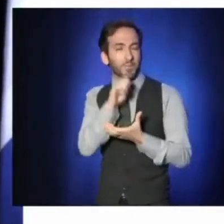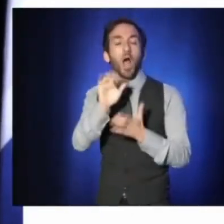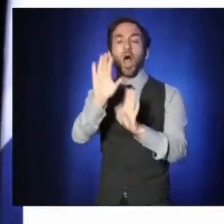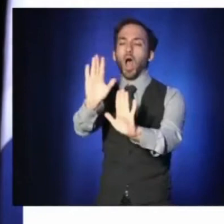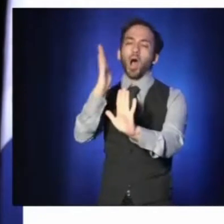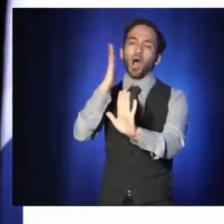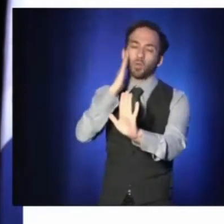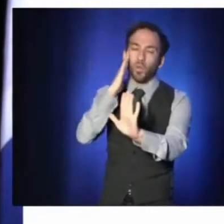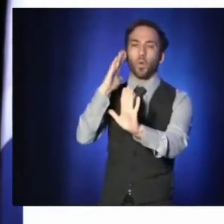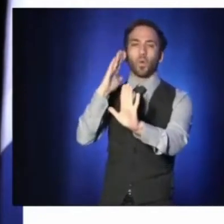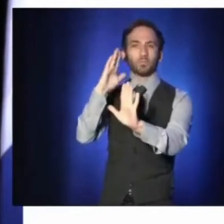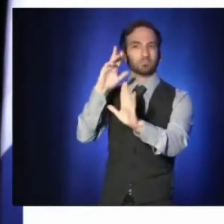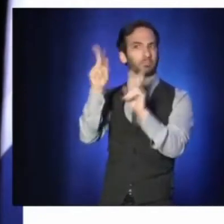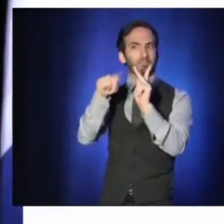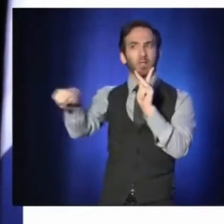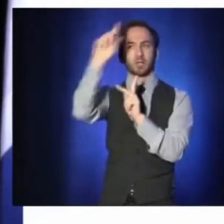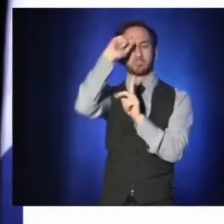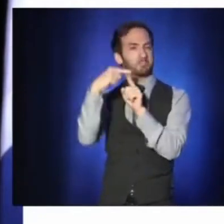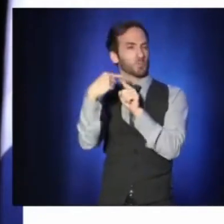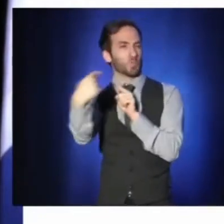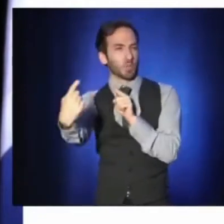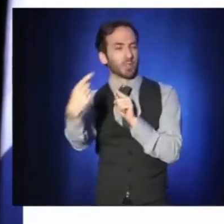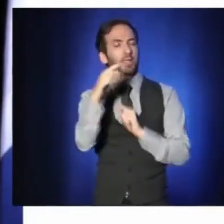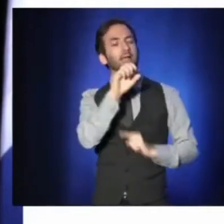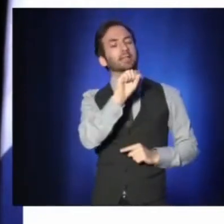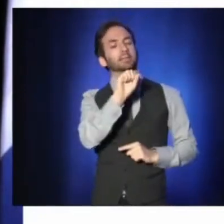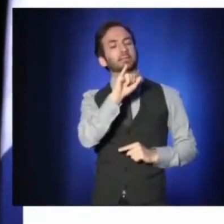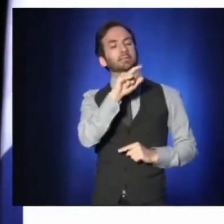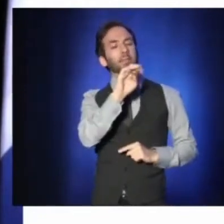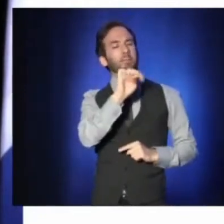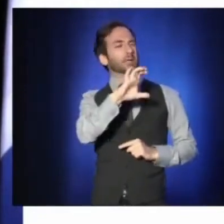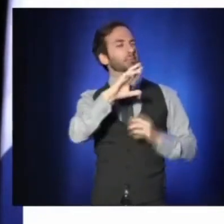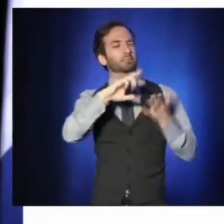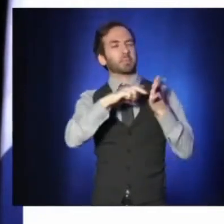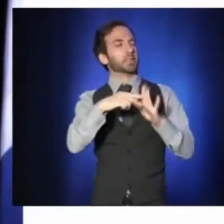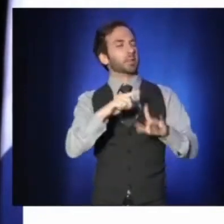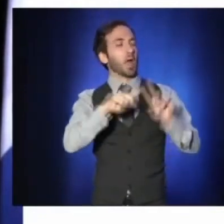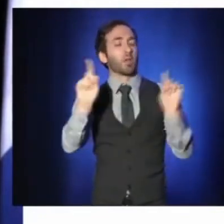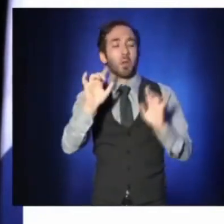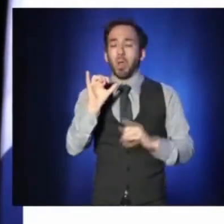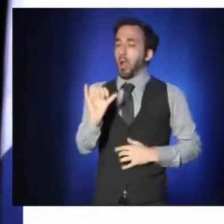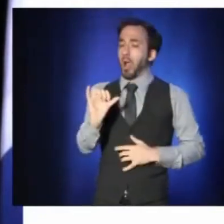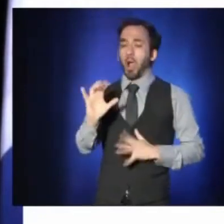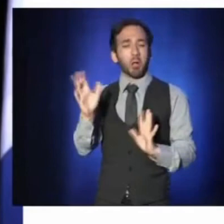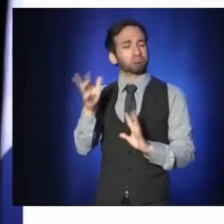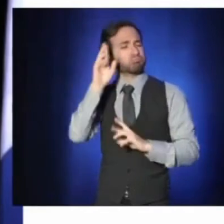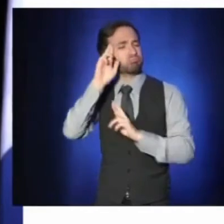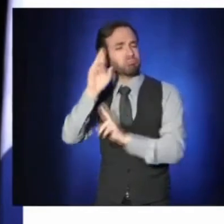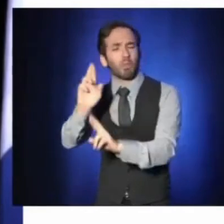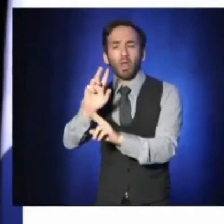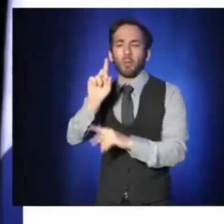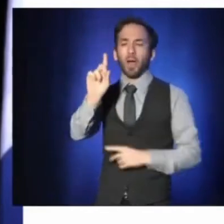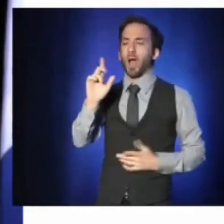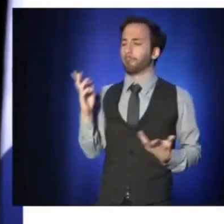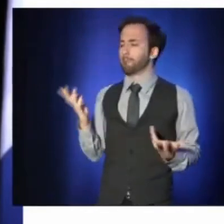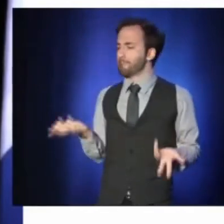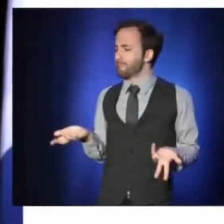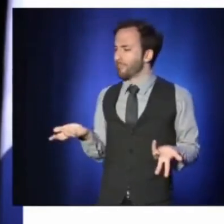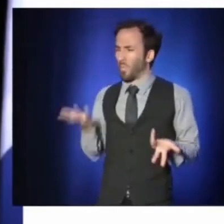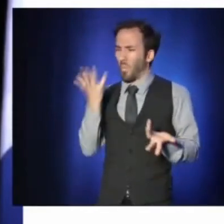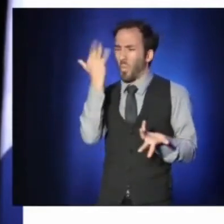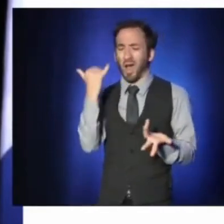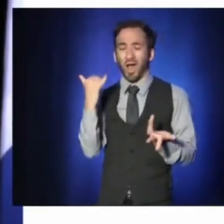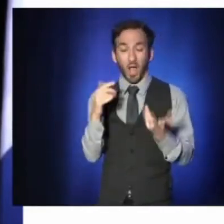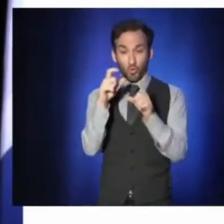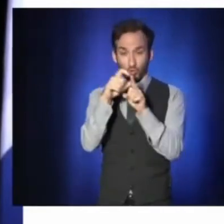prendra trop de temps. Il déclare qu'un plan d'action est prévu pour l'automne prochain, mais que des progrès réels devraient